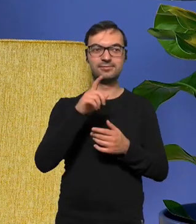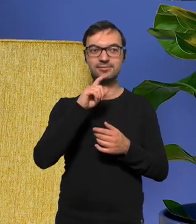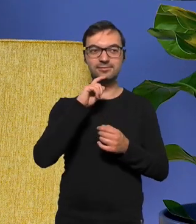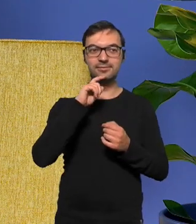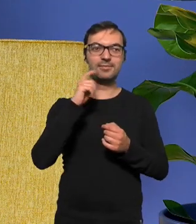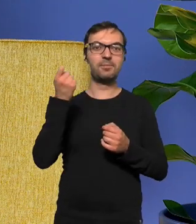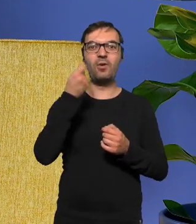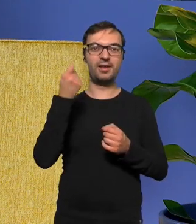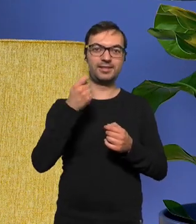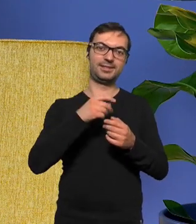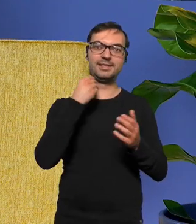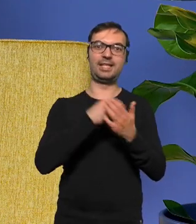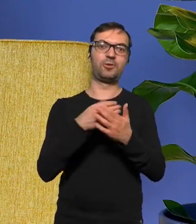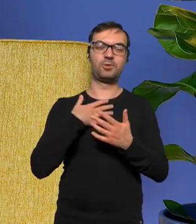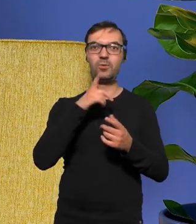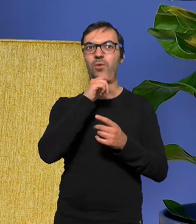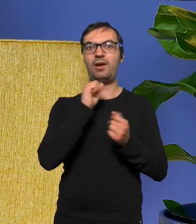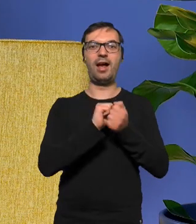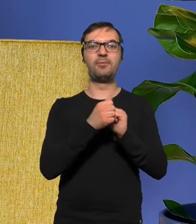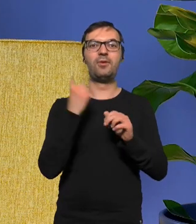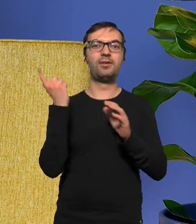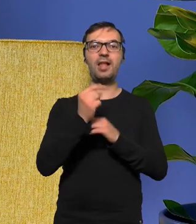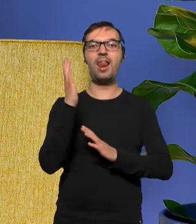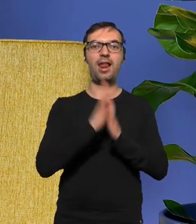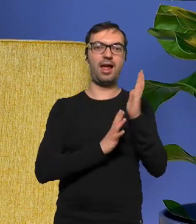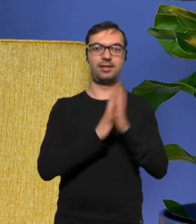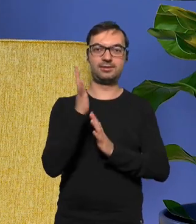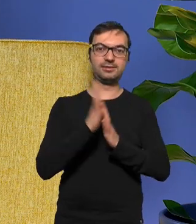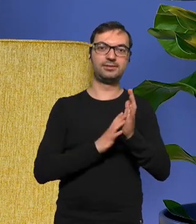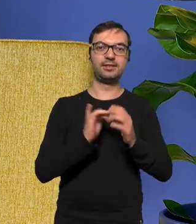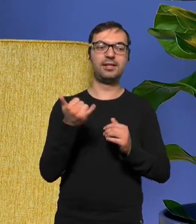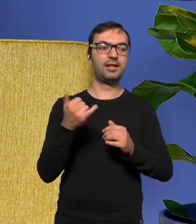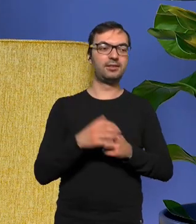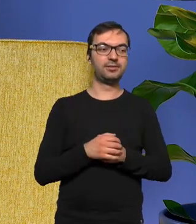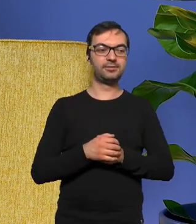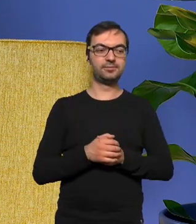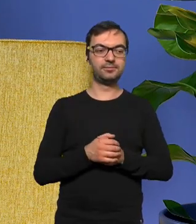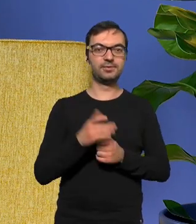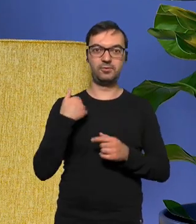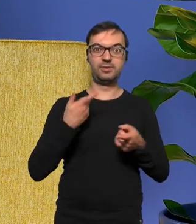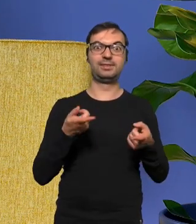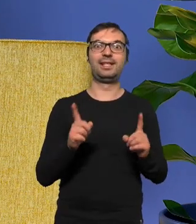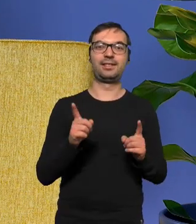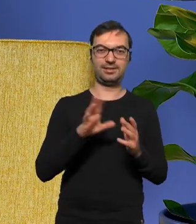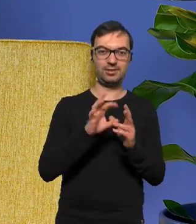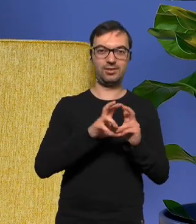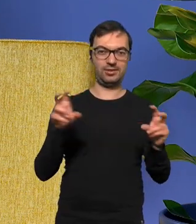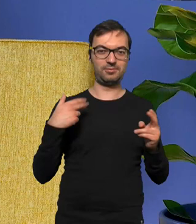na zakupy, czy też ucieczka do lasu w momencie, kiedy było to zabronione